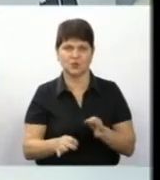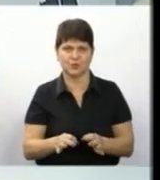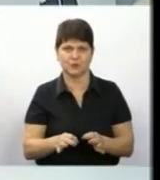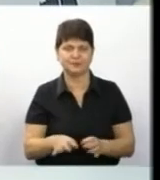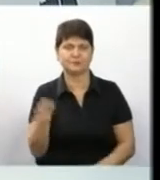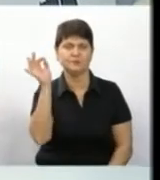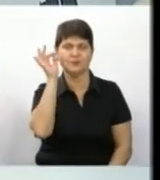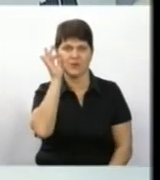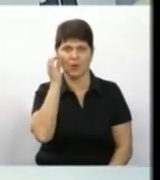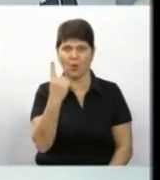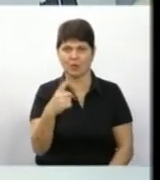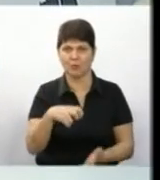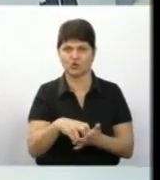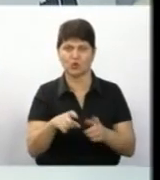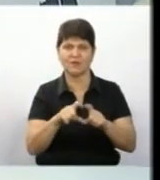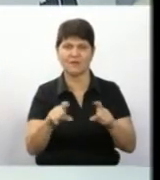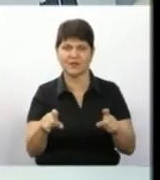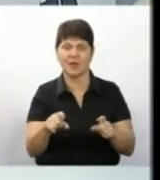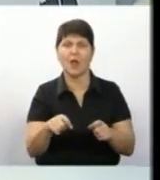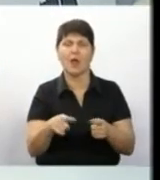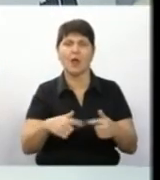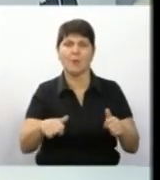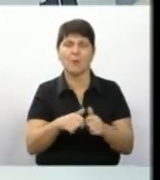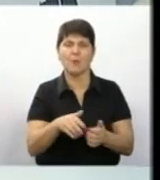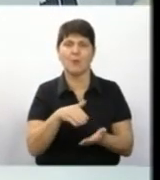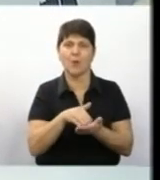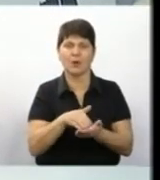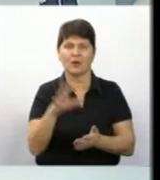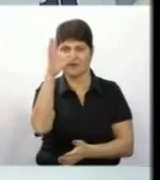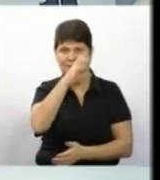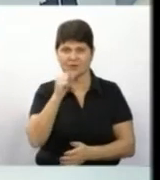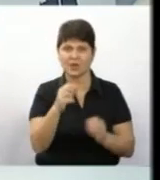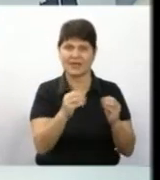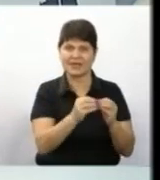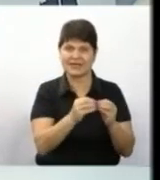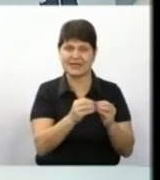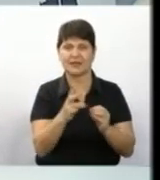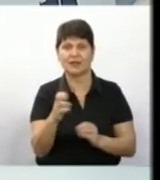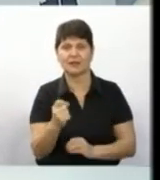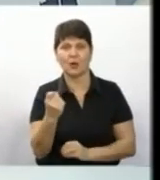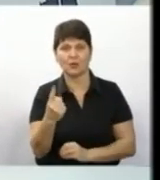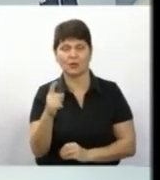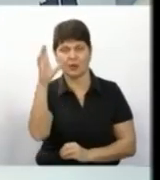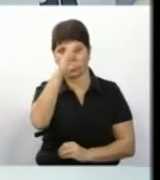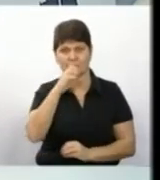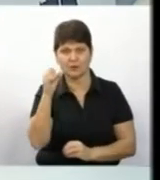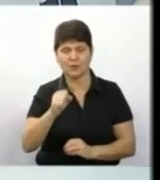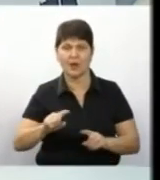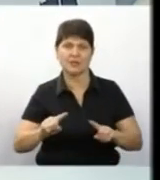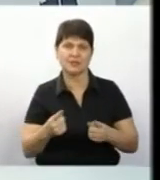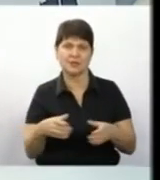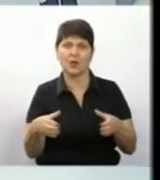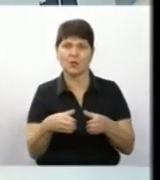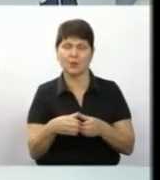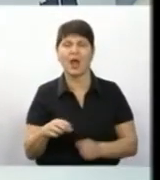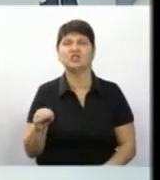Нагадаю, одне з поштових відділення у Галеві-Подільському пограбували в ніч з 10 на 11 січня. Групу з трьох осіб поліція затримала підранок